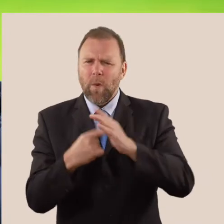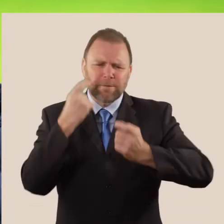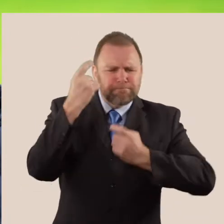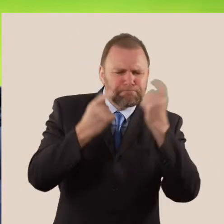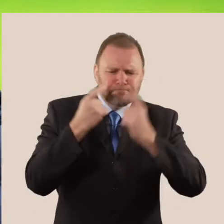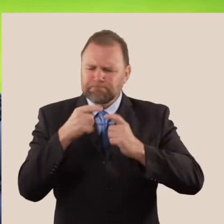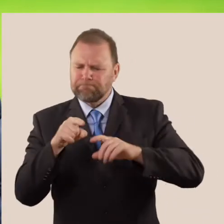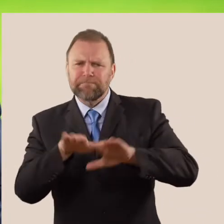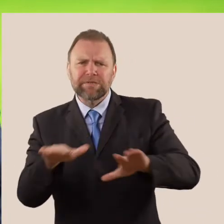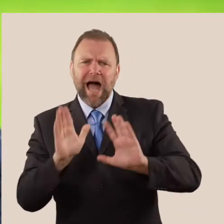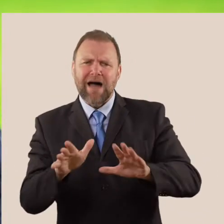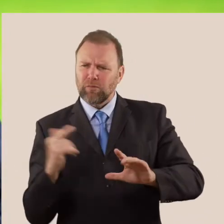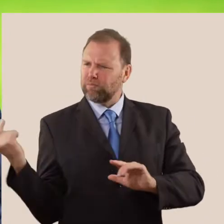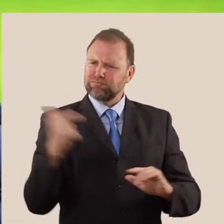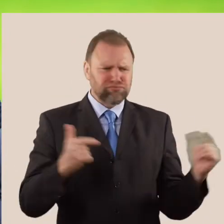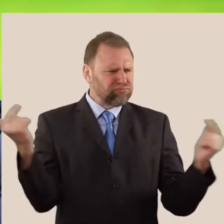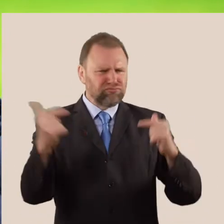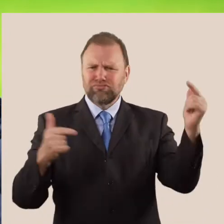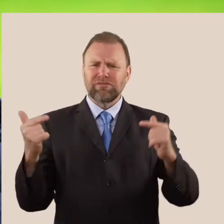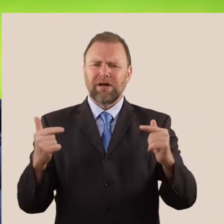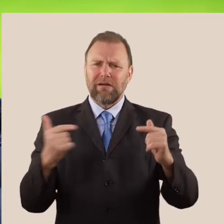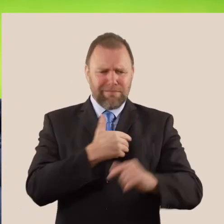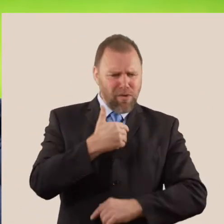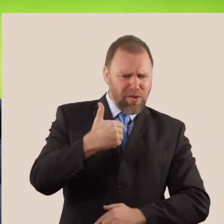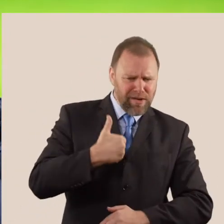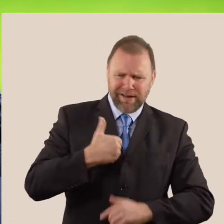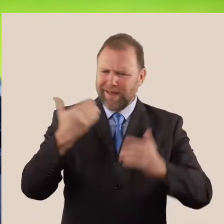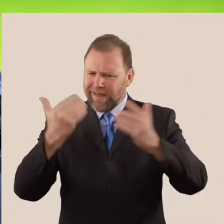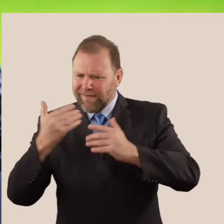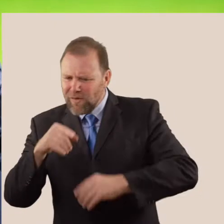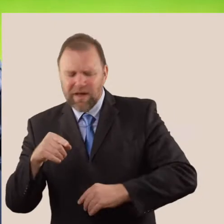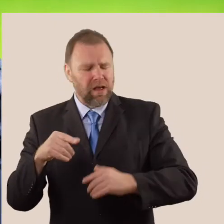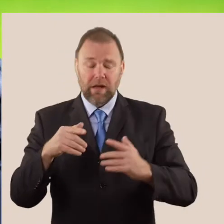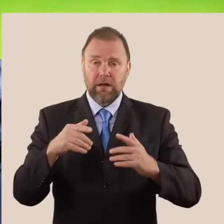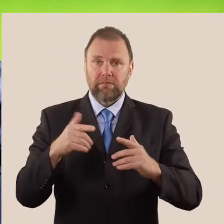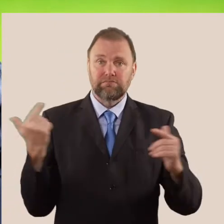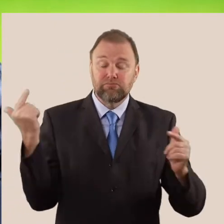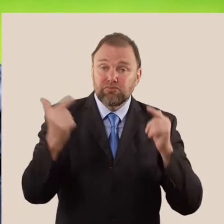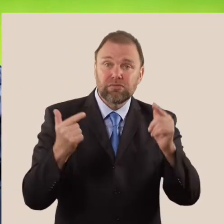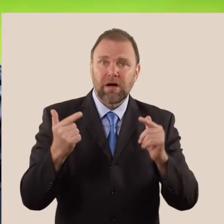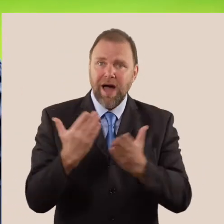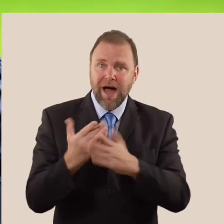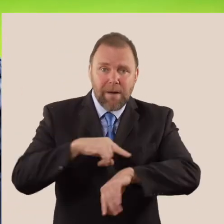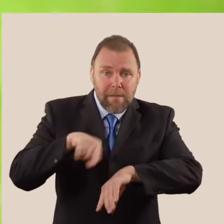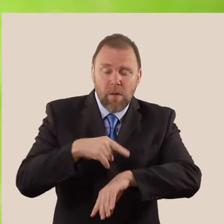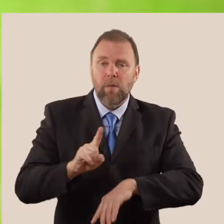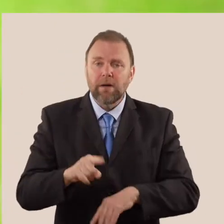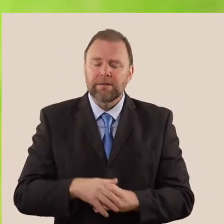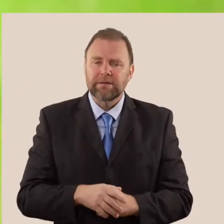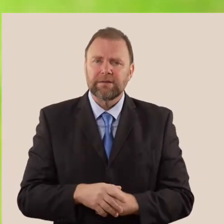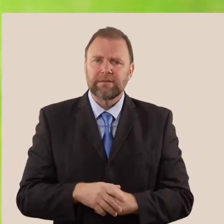yn ddwys am pa mor bell fydd rhaid i ddisgyblio'n deithio ddwywaith y dydd a faint o amser fydd hynny yn cymryd iddyn nhw.